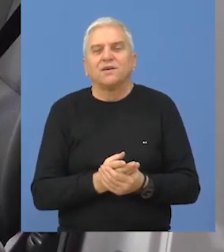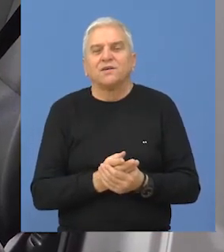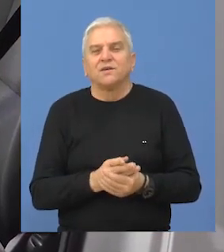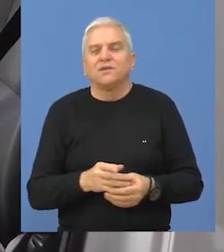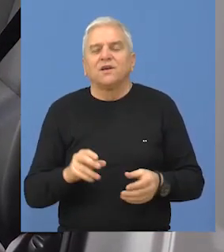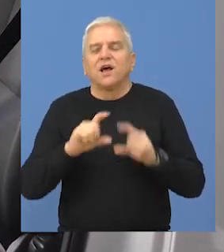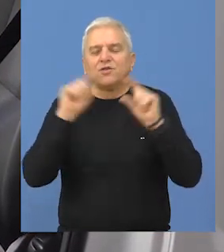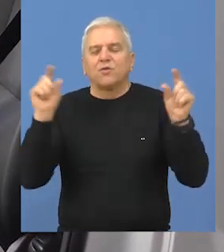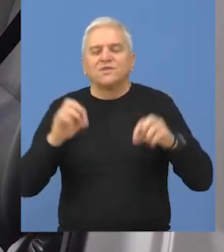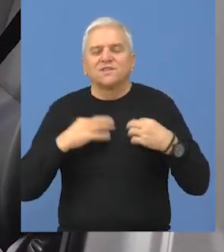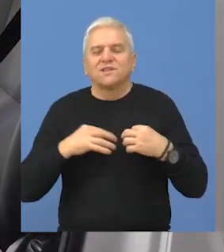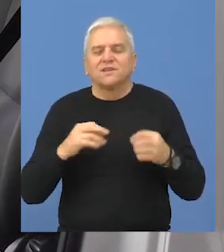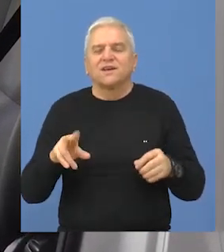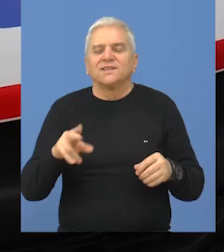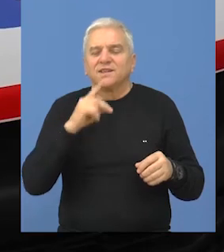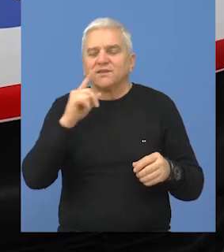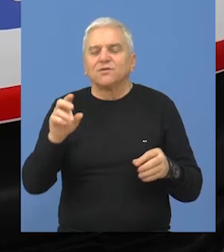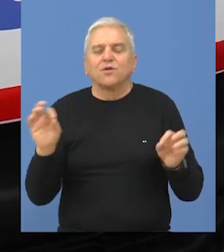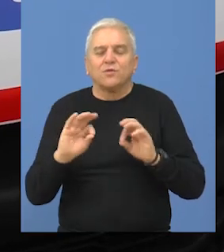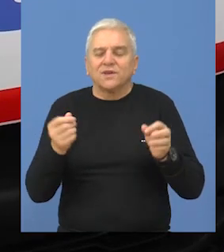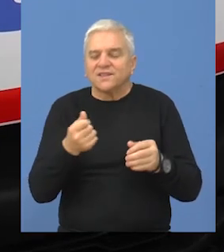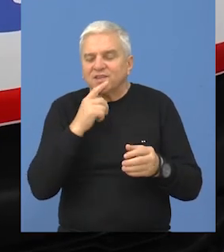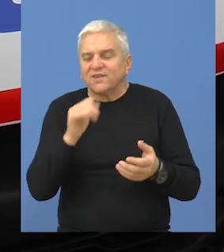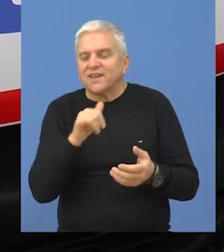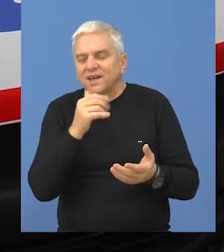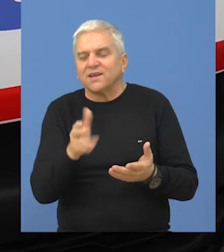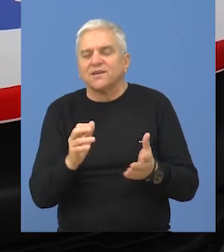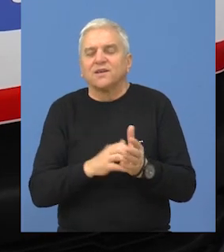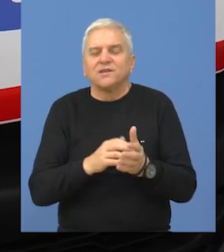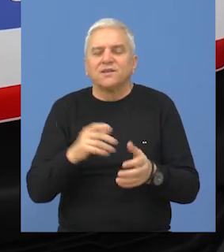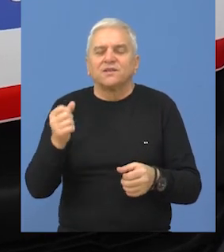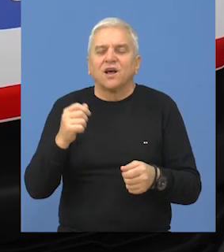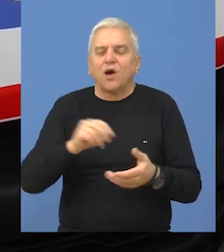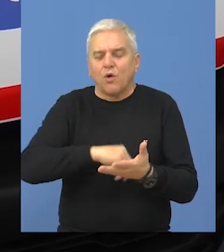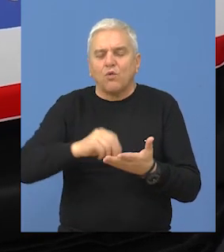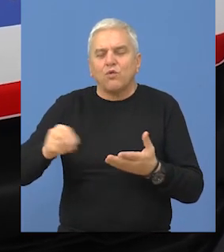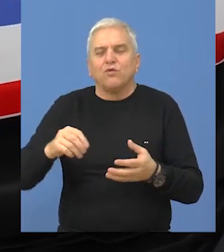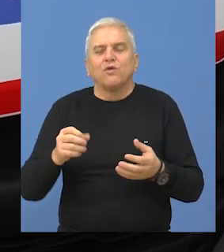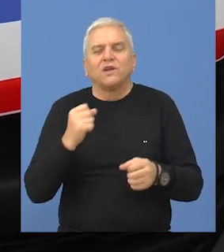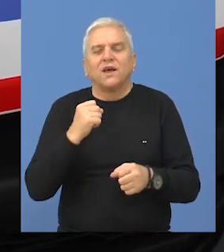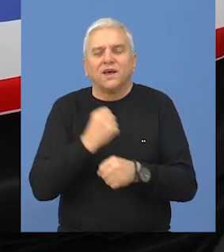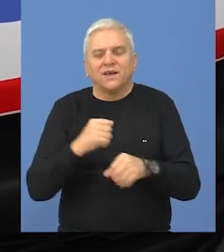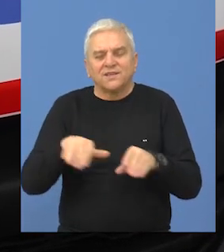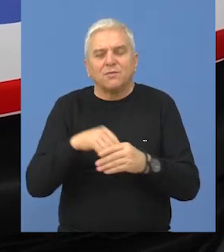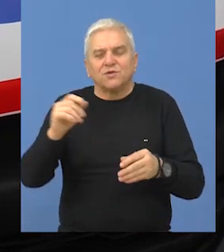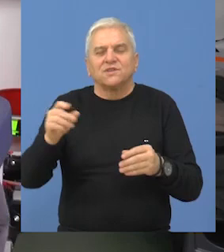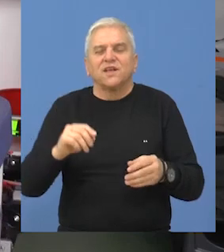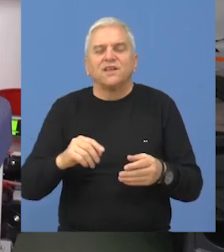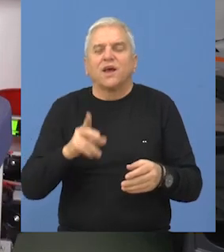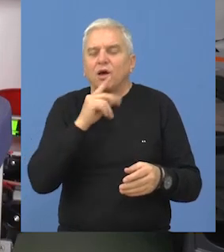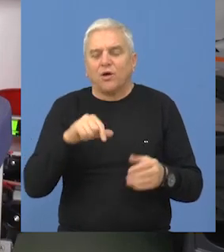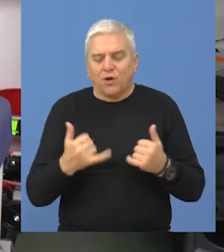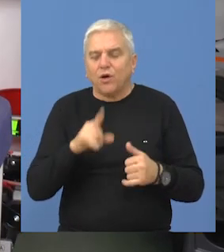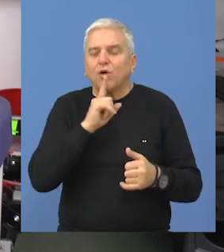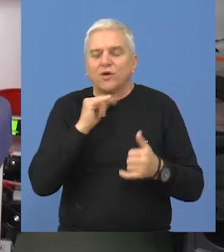za dom zdravlja. Sredstva koje izdvajaju su za neugovorene radnike, specijaliste kojih nemamo, a